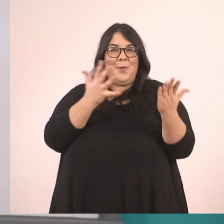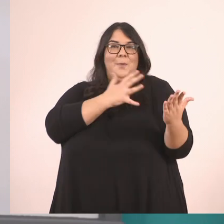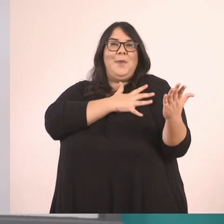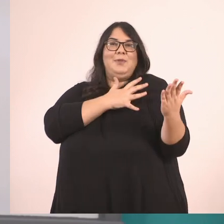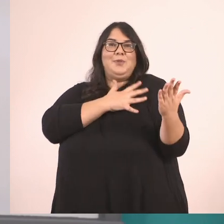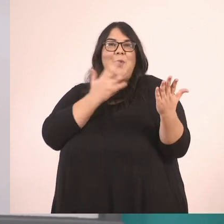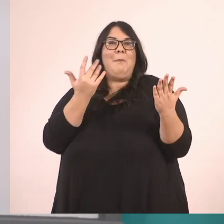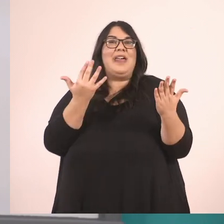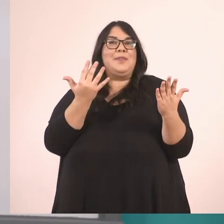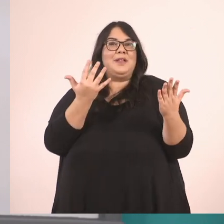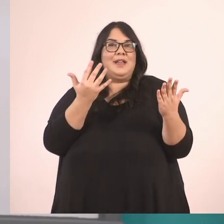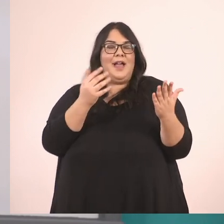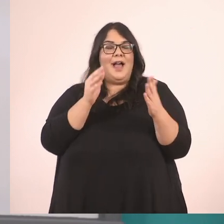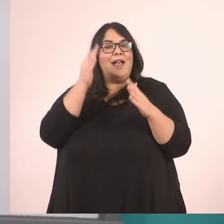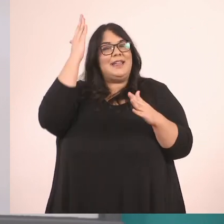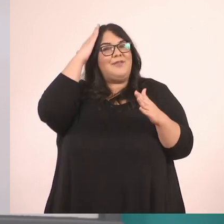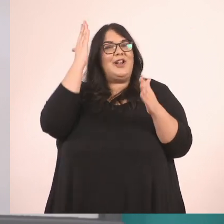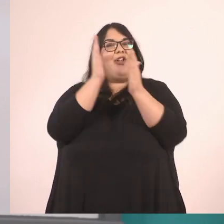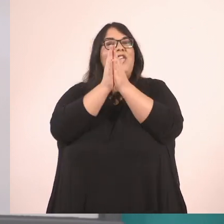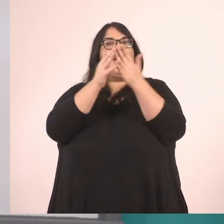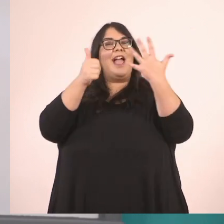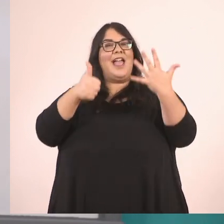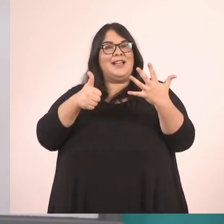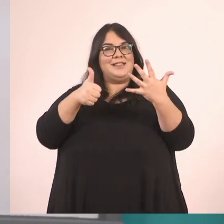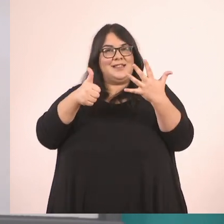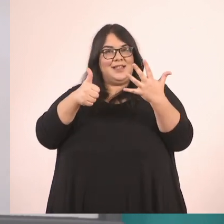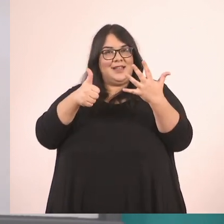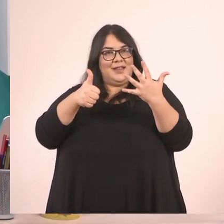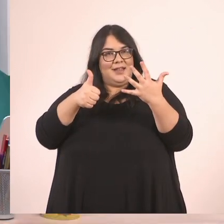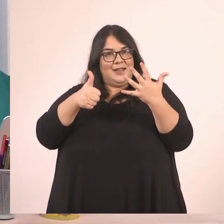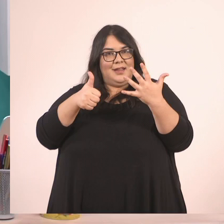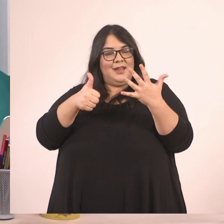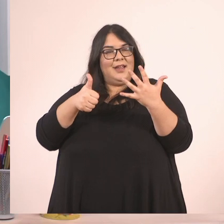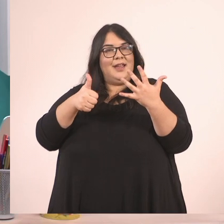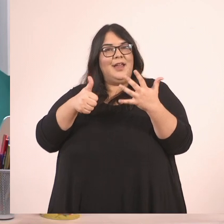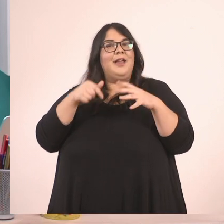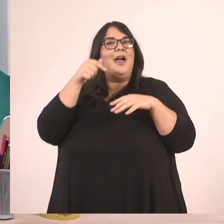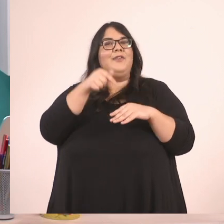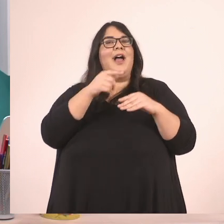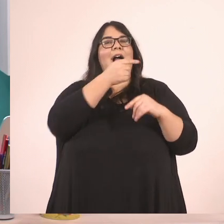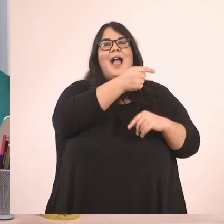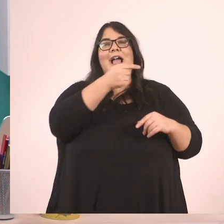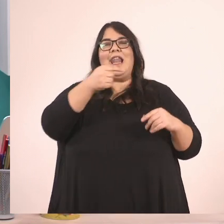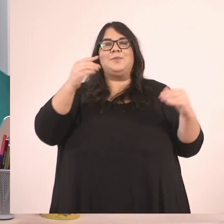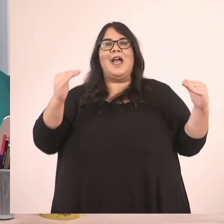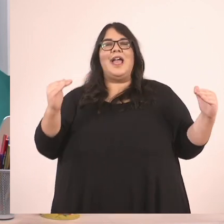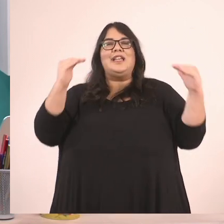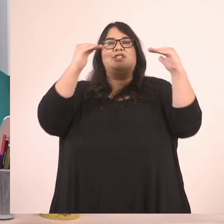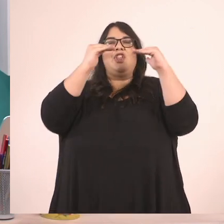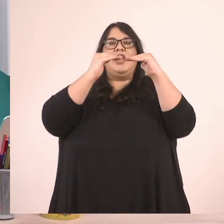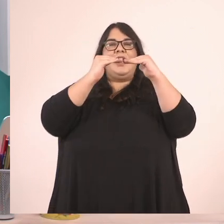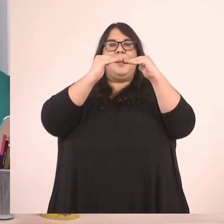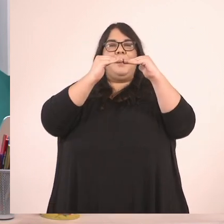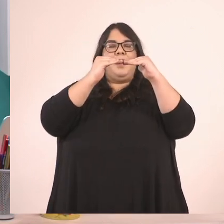Δημοτικού των Μαθηματικών. Στο κεφάλαιο 16 θα βρείτε τα ισοδύναμα κλάσματα και